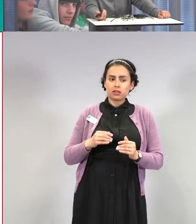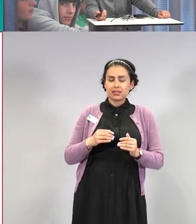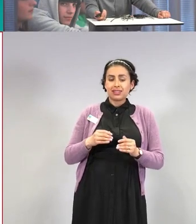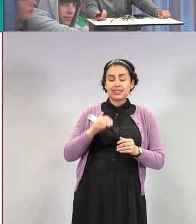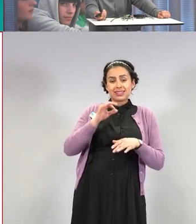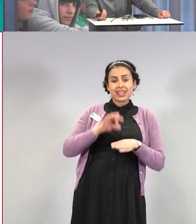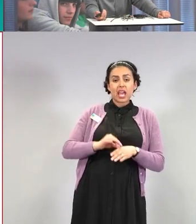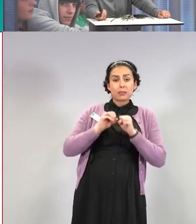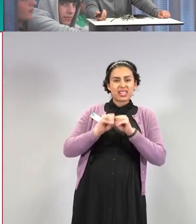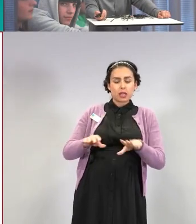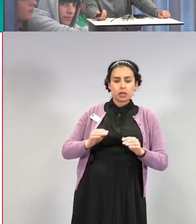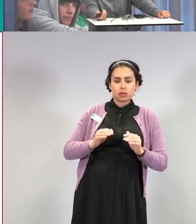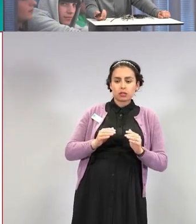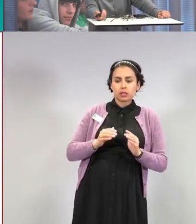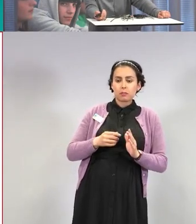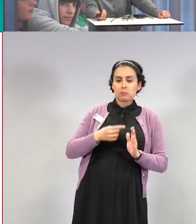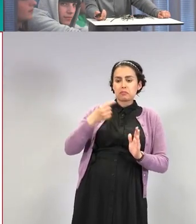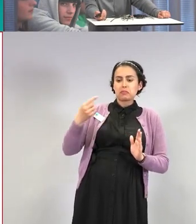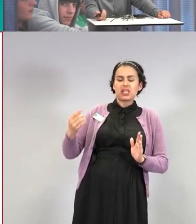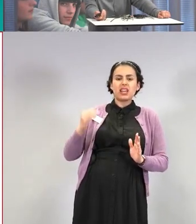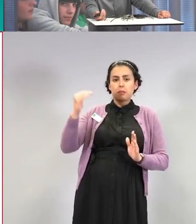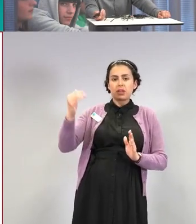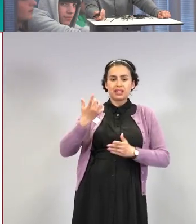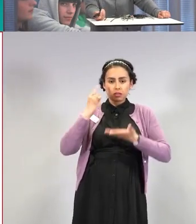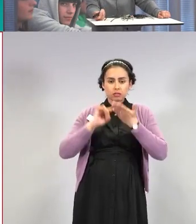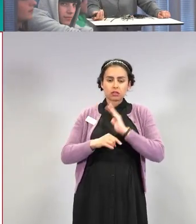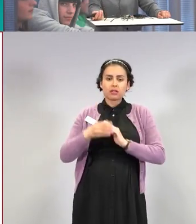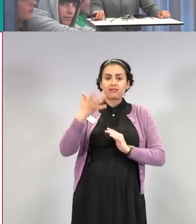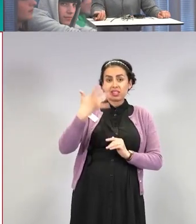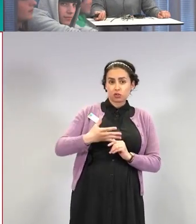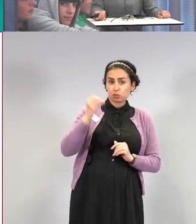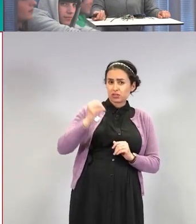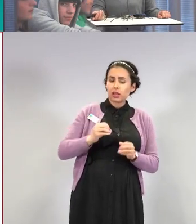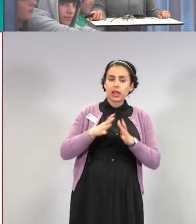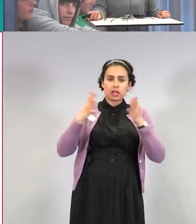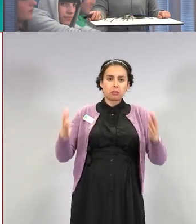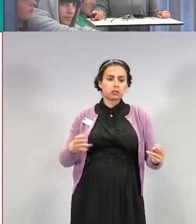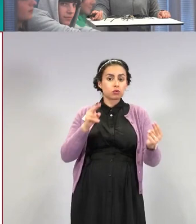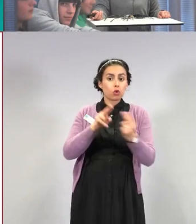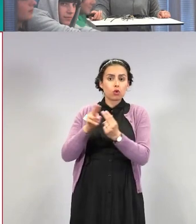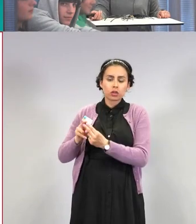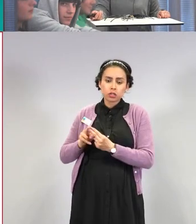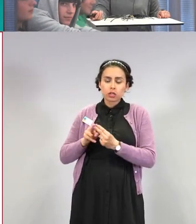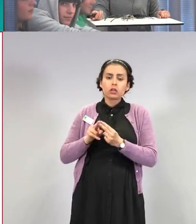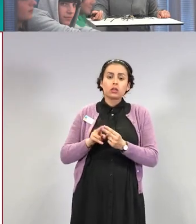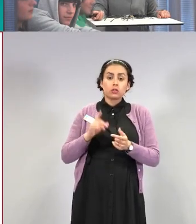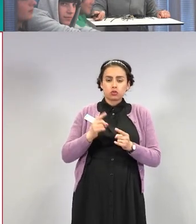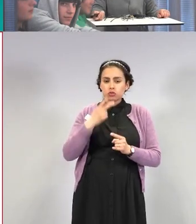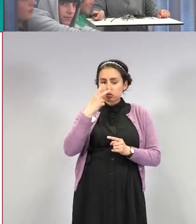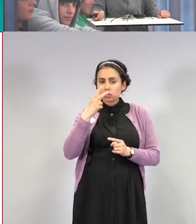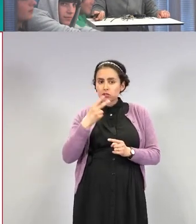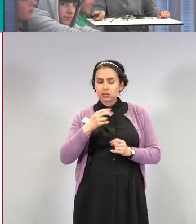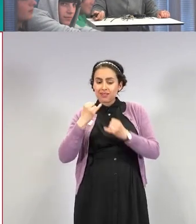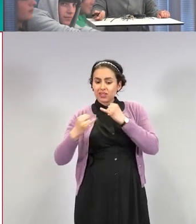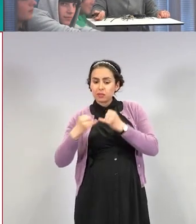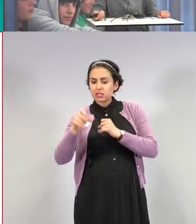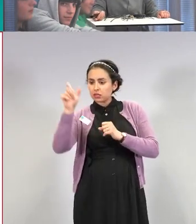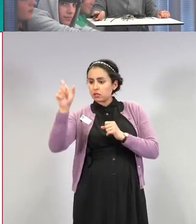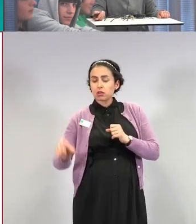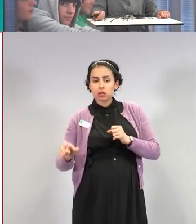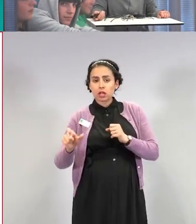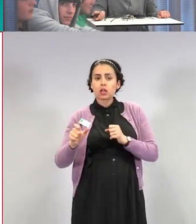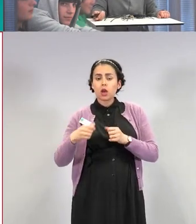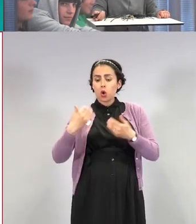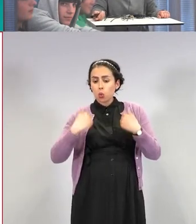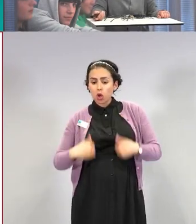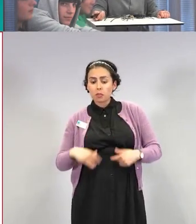että noin 50 prosenttia enemmän kontakteja tulee. Ja nyt jos katsotaan tuolta ensin nuo viimeiset sarakkeet eli kuolemat. Se ylähällä,